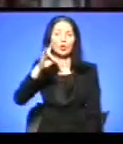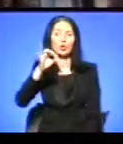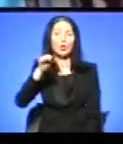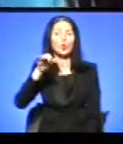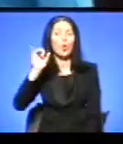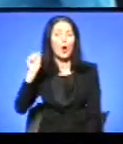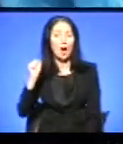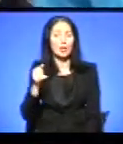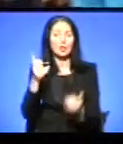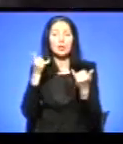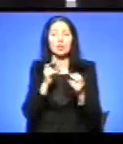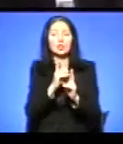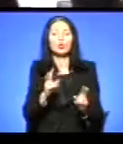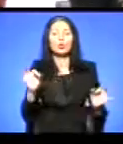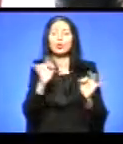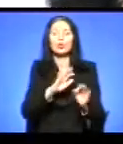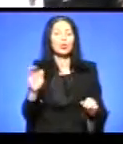нічого ніхто.